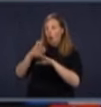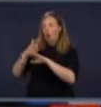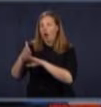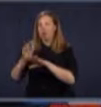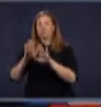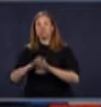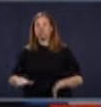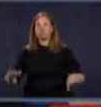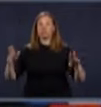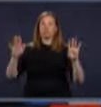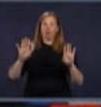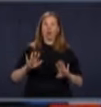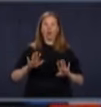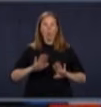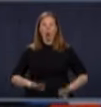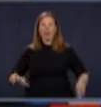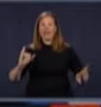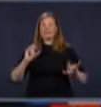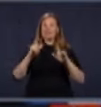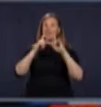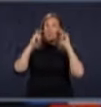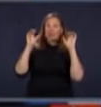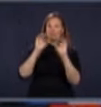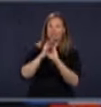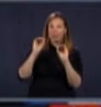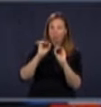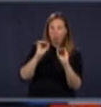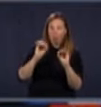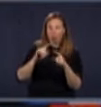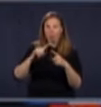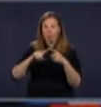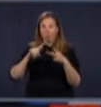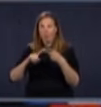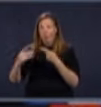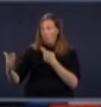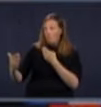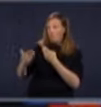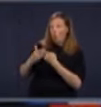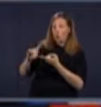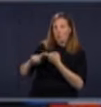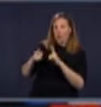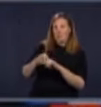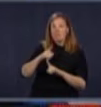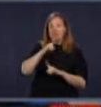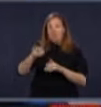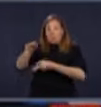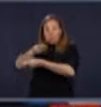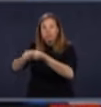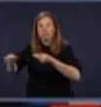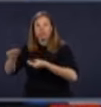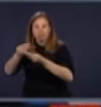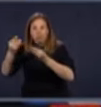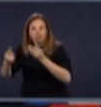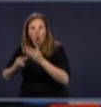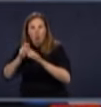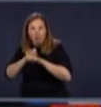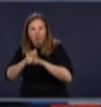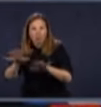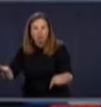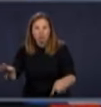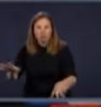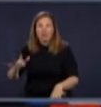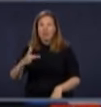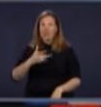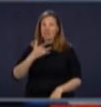respecte pas le 2 m, si on n pas porté un masque, on ne l'a pas respecté, c'est autant d'occasions de transmettre la maladie. Ce n pas parce qu'on fait le bien puis qu fait beau